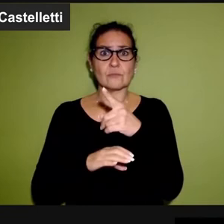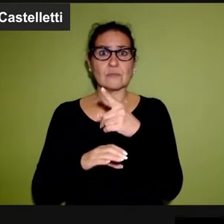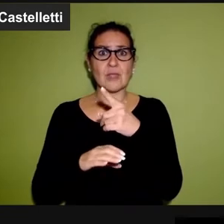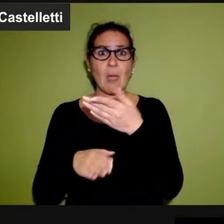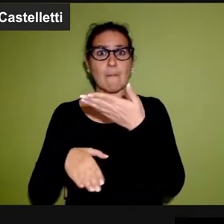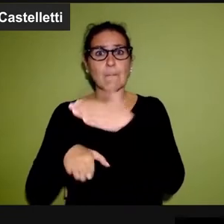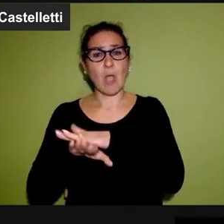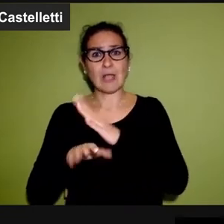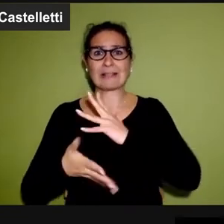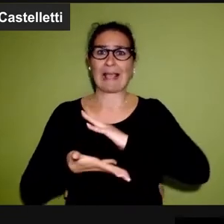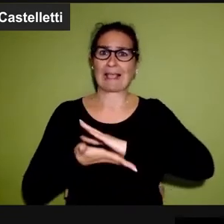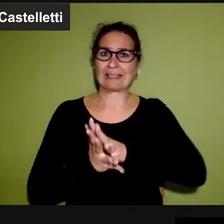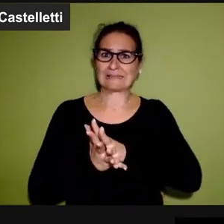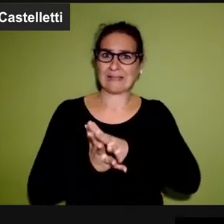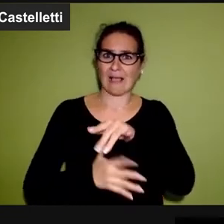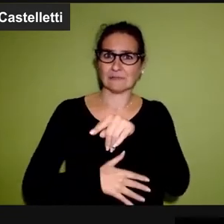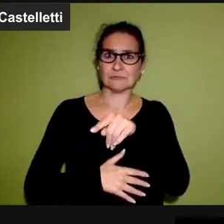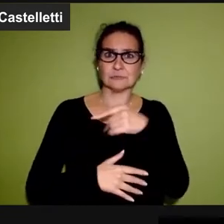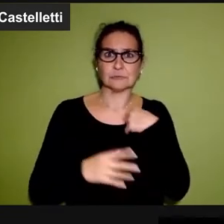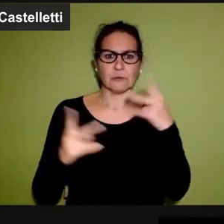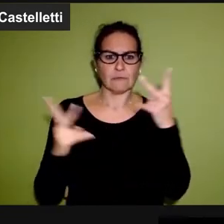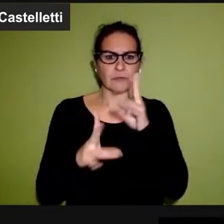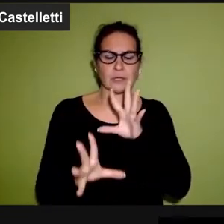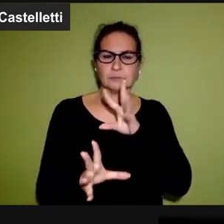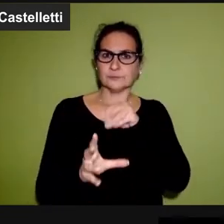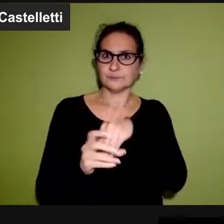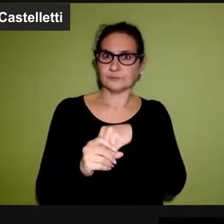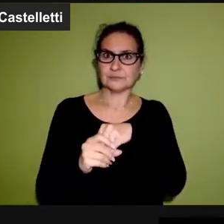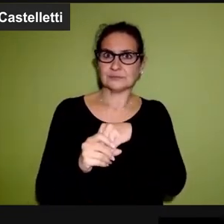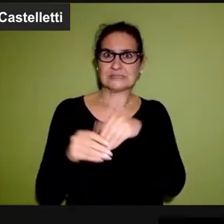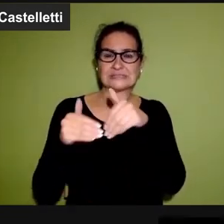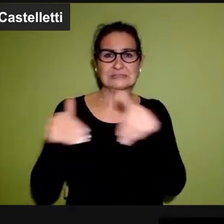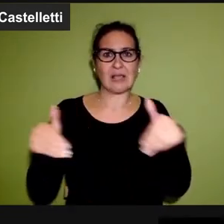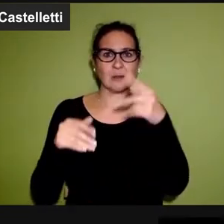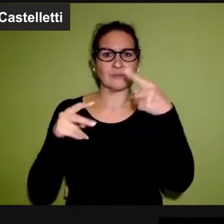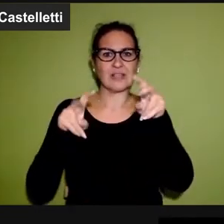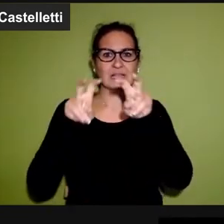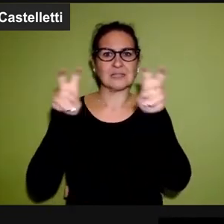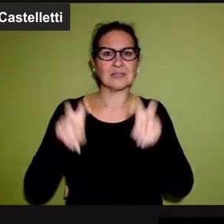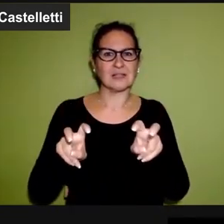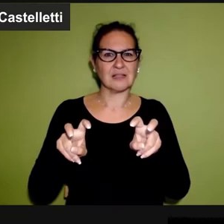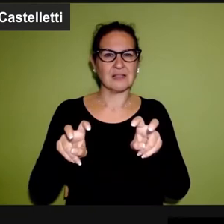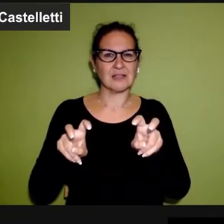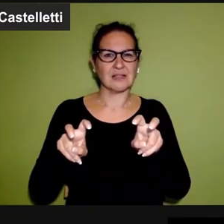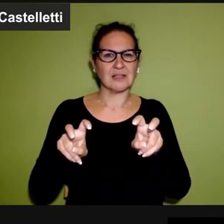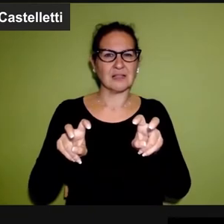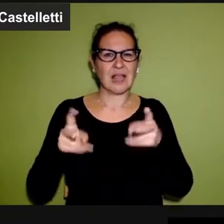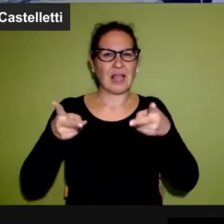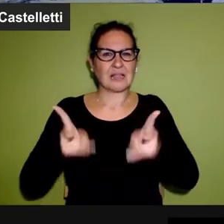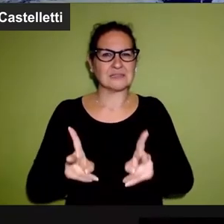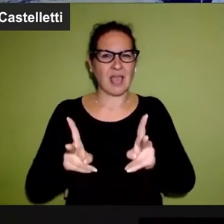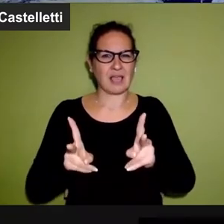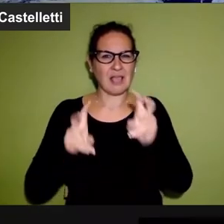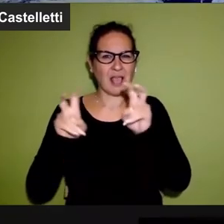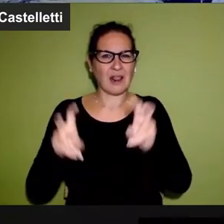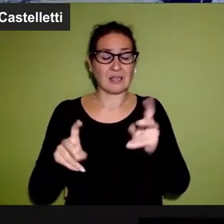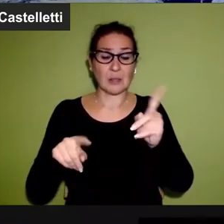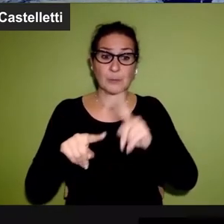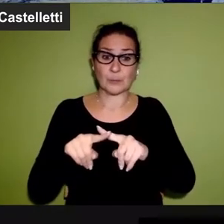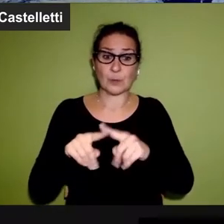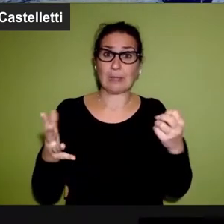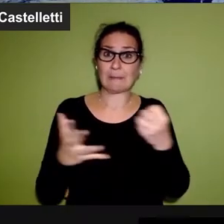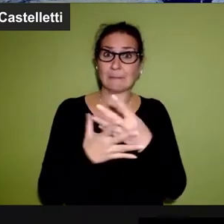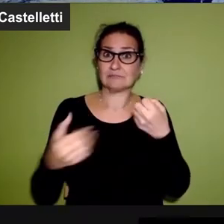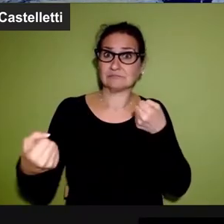intitolata Death and Disaster che comprende la serie delle sedi elettriche ma anche una serie di immagini di